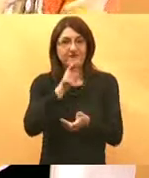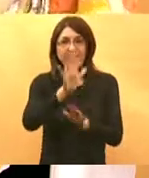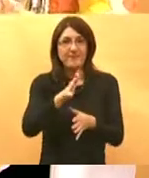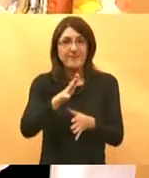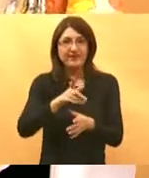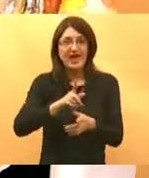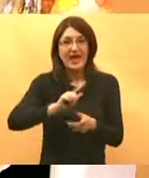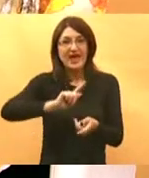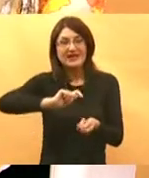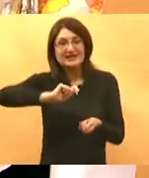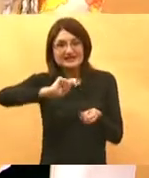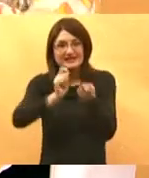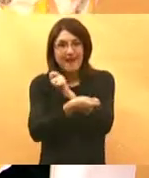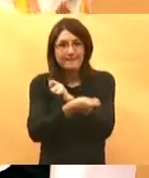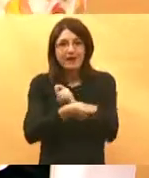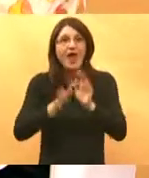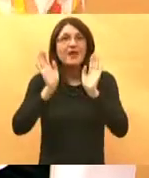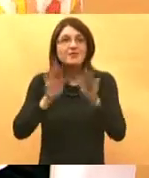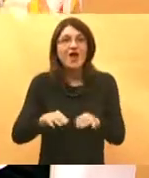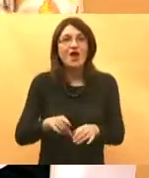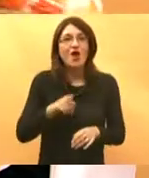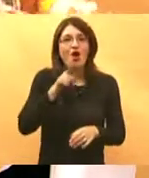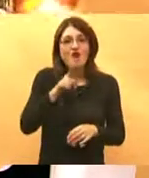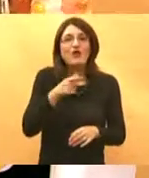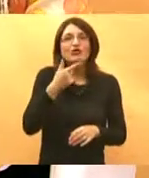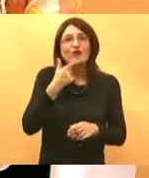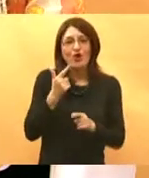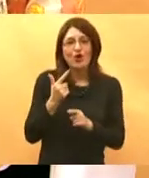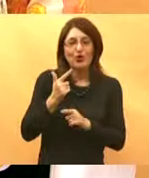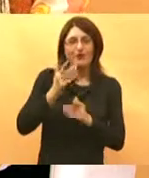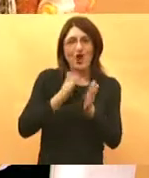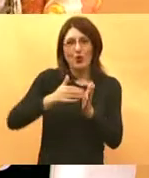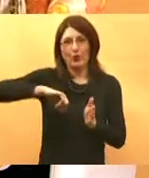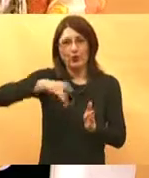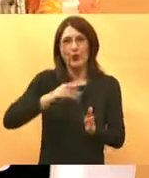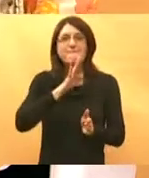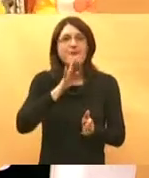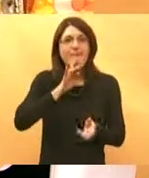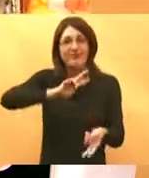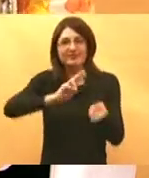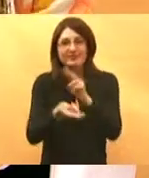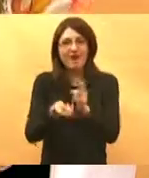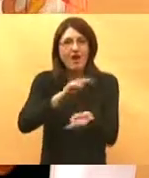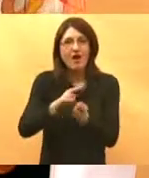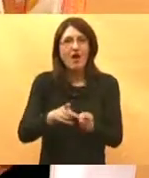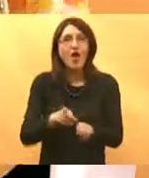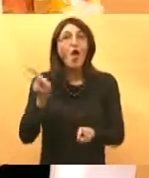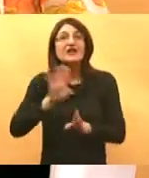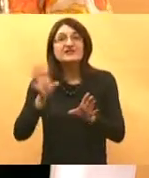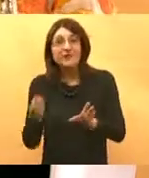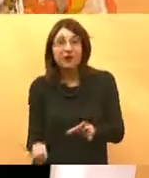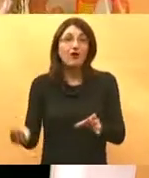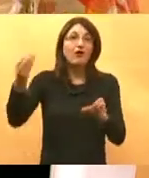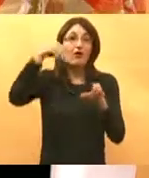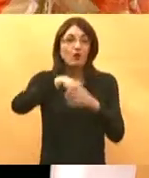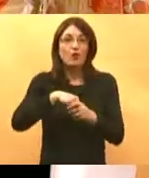nego da vi morate se sa svojim partnerom koji ovdje dijeli ambulantu, promijeniti i sad vam se radi jedna smjena. Znači,